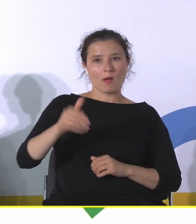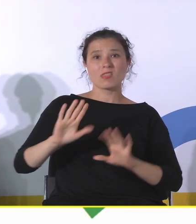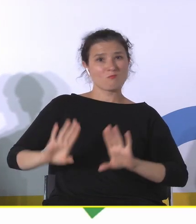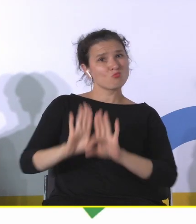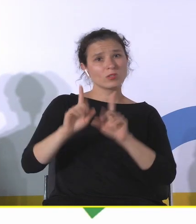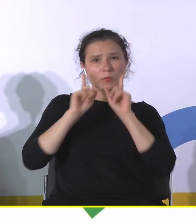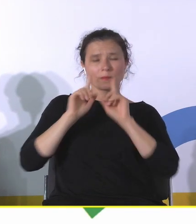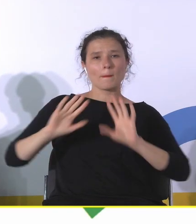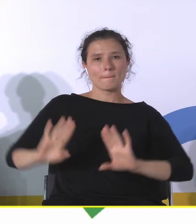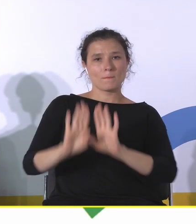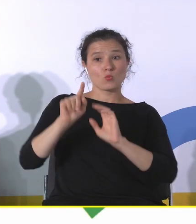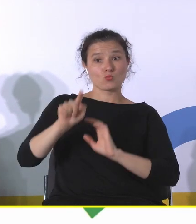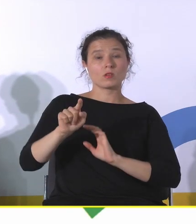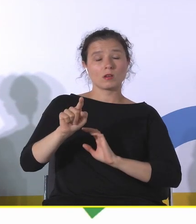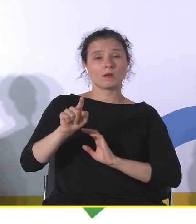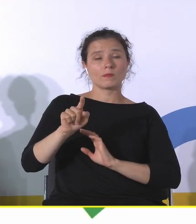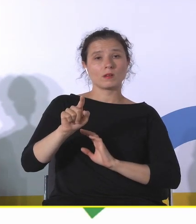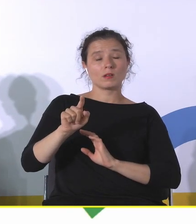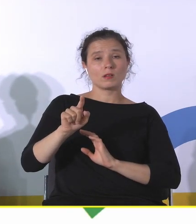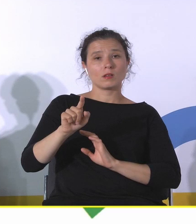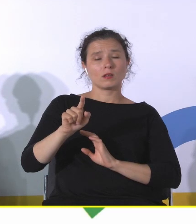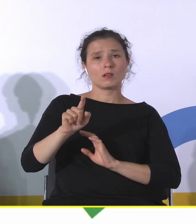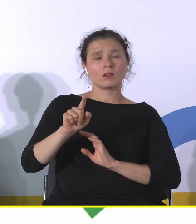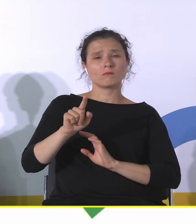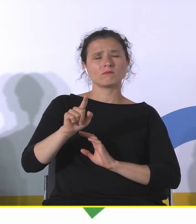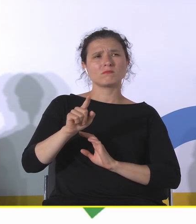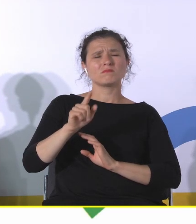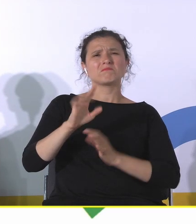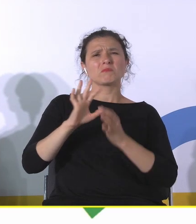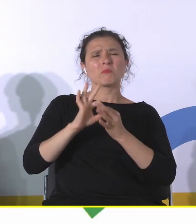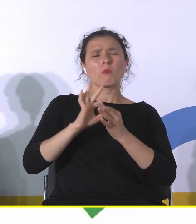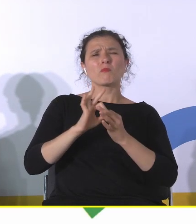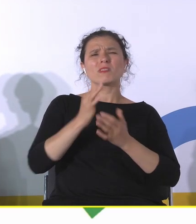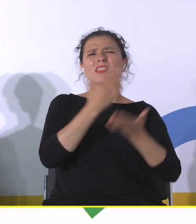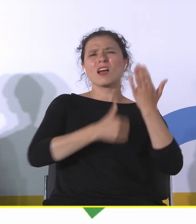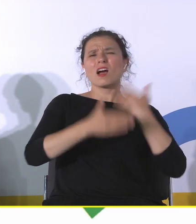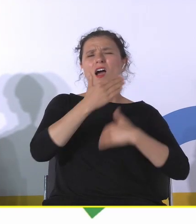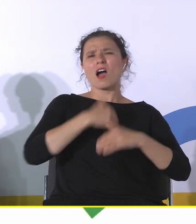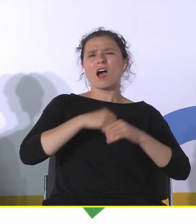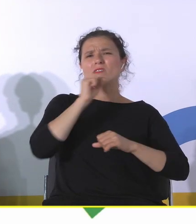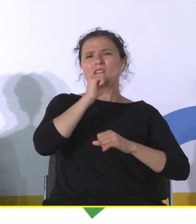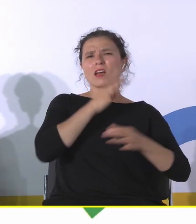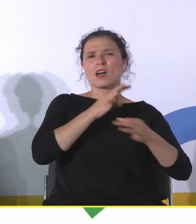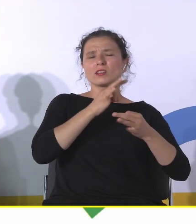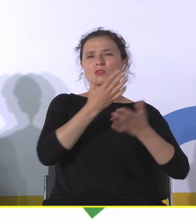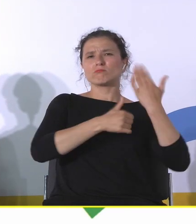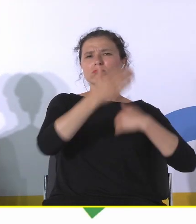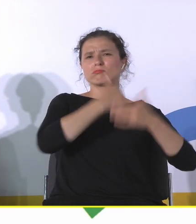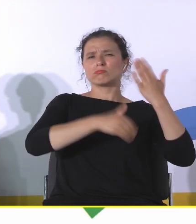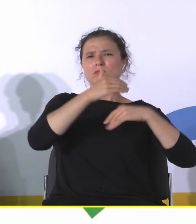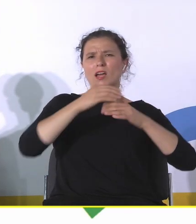spina najstarsze dzieje kopalni, tych takich lisich odkrywek, licich jam, którymi